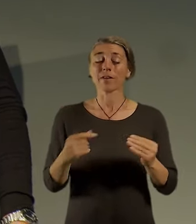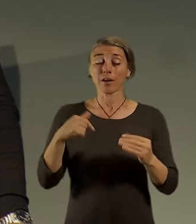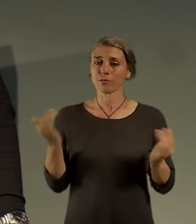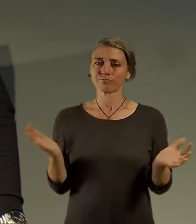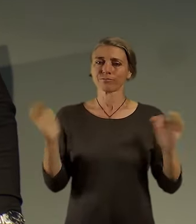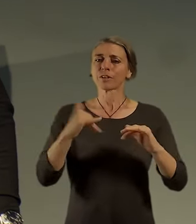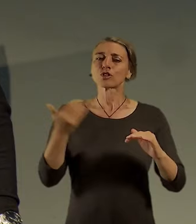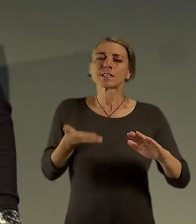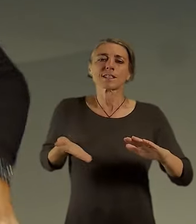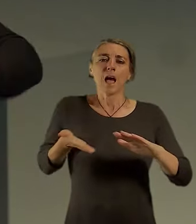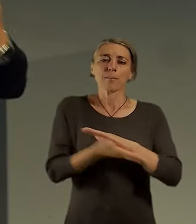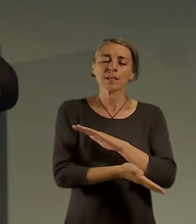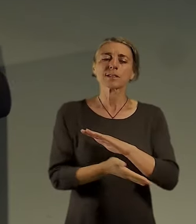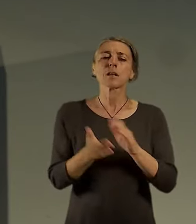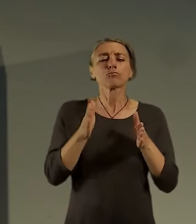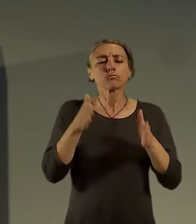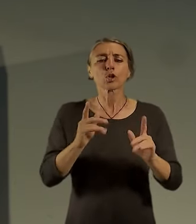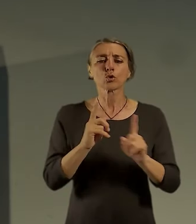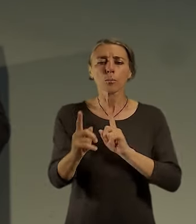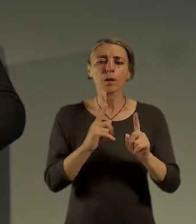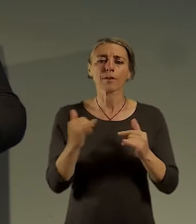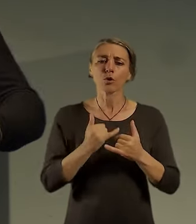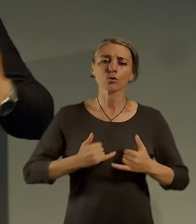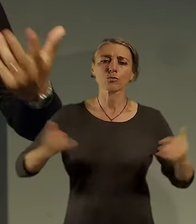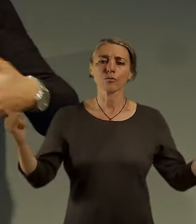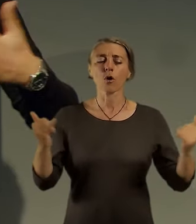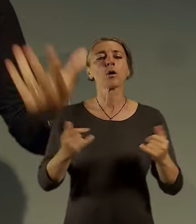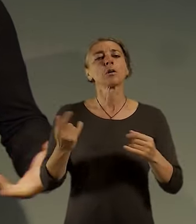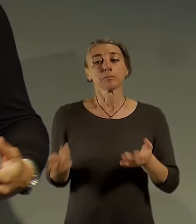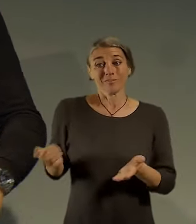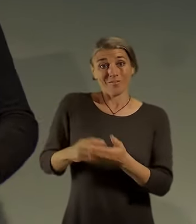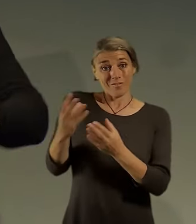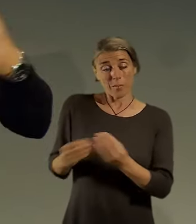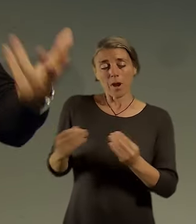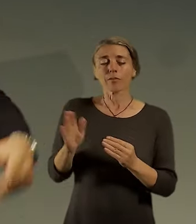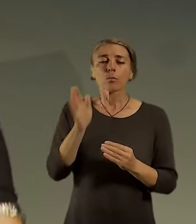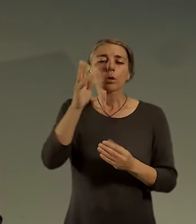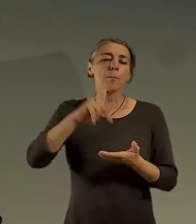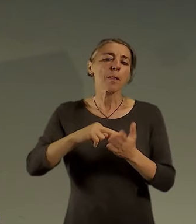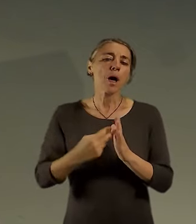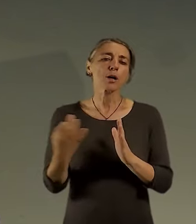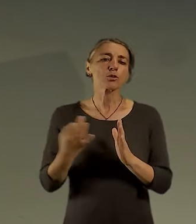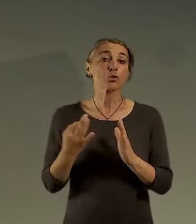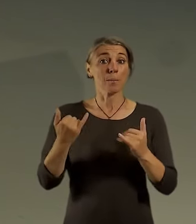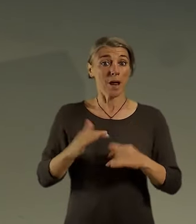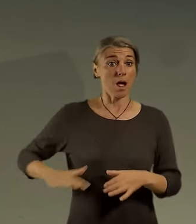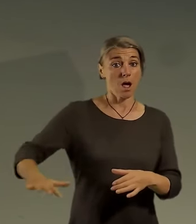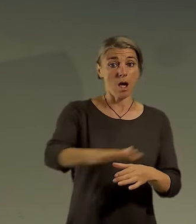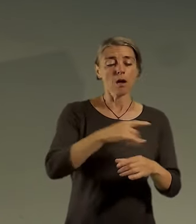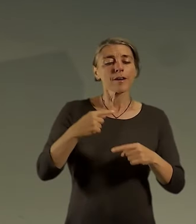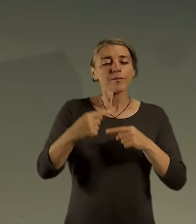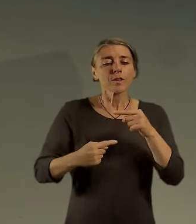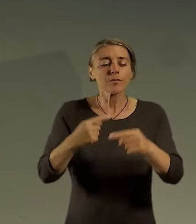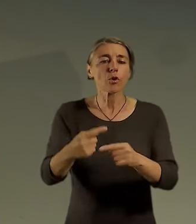rozvoj, který představuje to, co se v Praze změní, to, co se v Praze mění a věnujeme se tam i vývoji těch